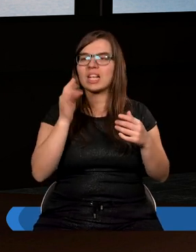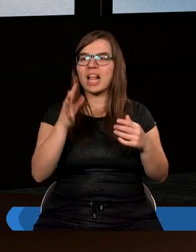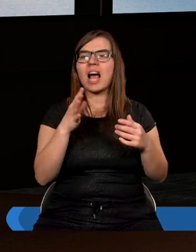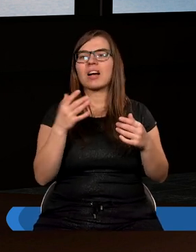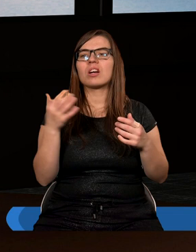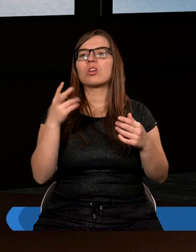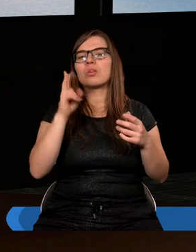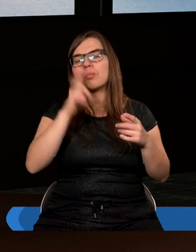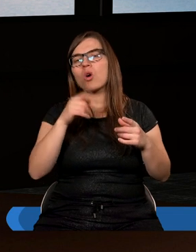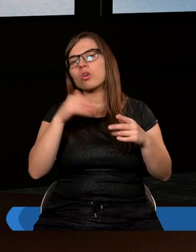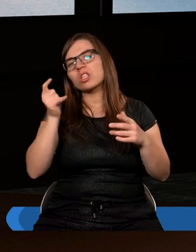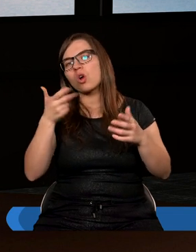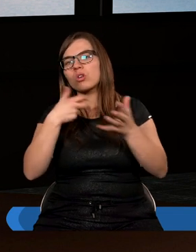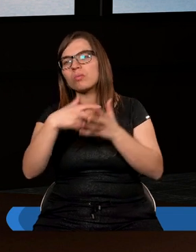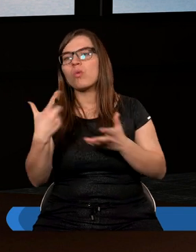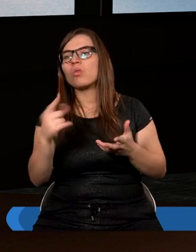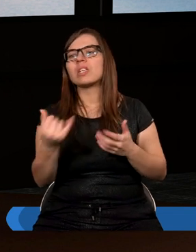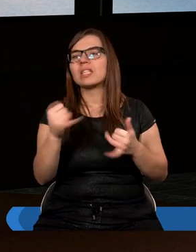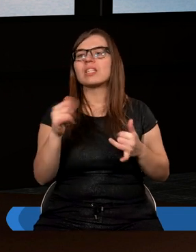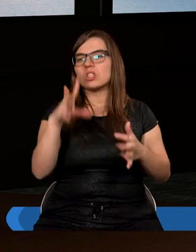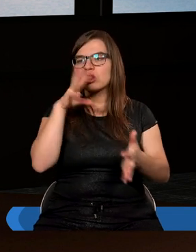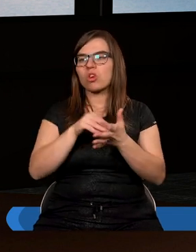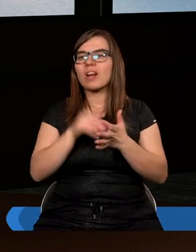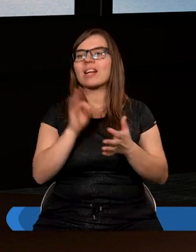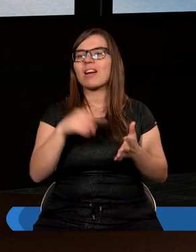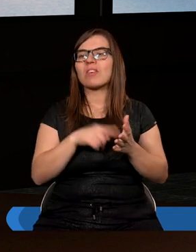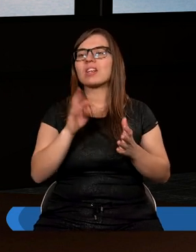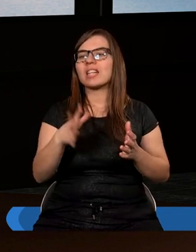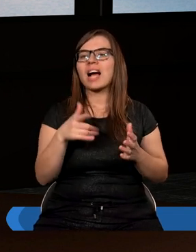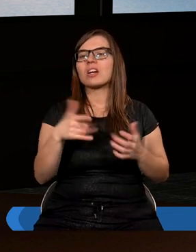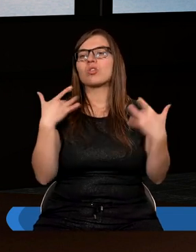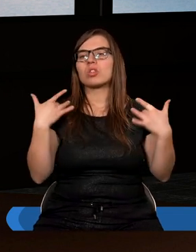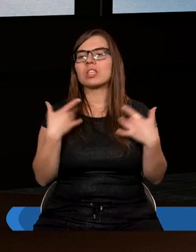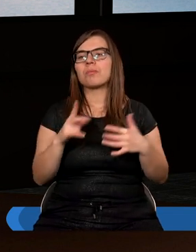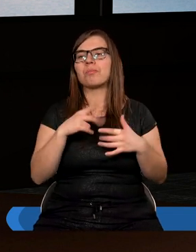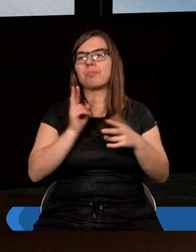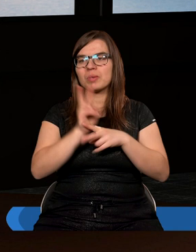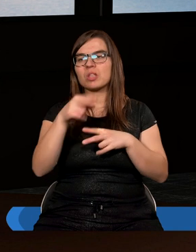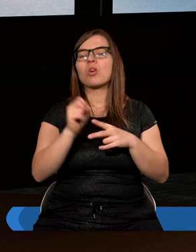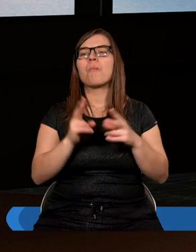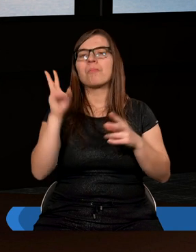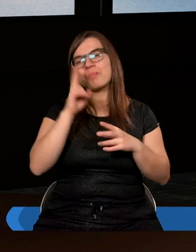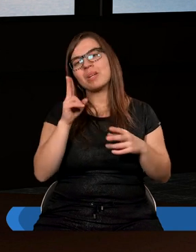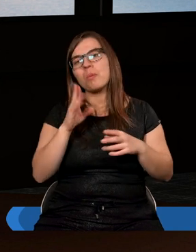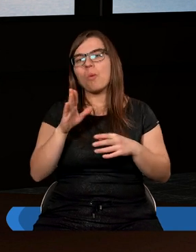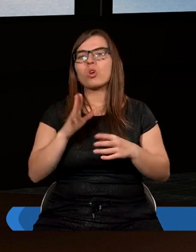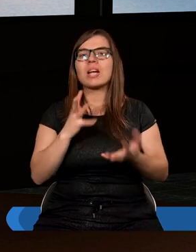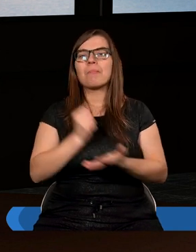grzechu z Batrzewą, co możemy przeczytać w Jego psalmie i tego doświadczamy my, kiedy przestępujemy Boże prawo